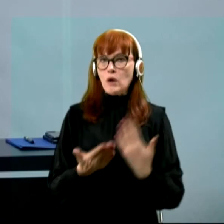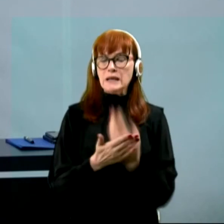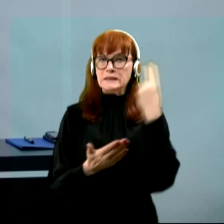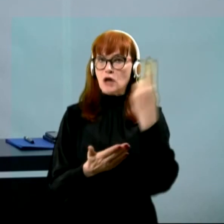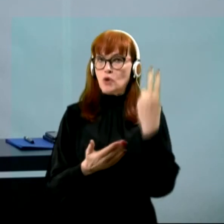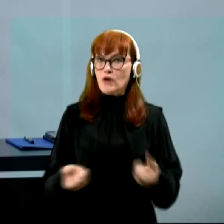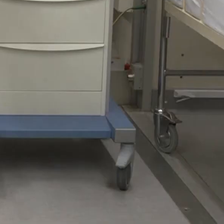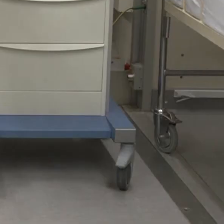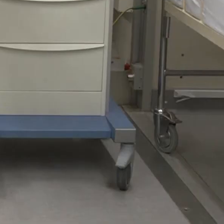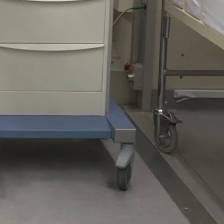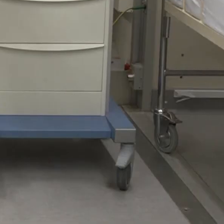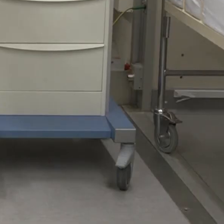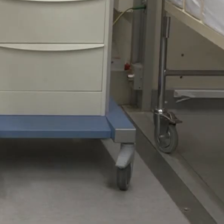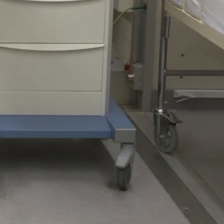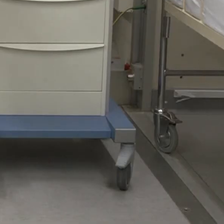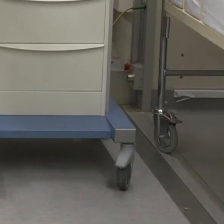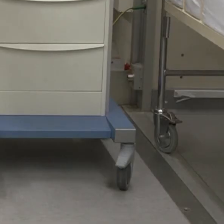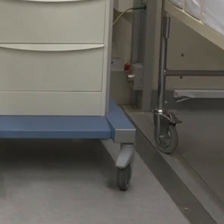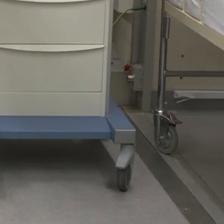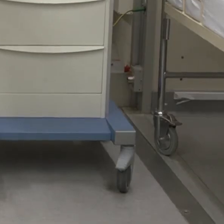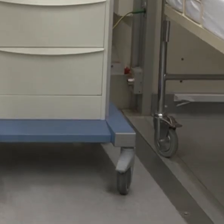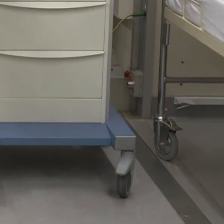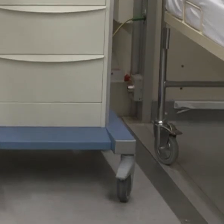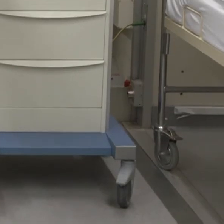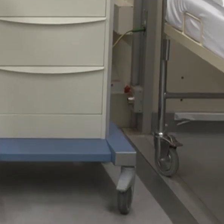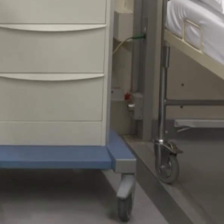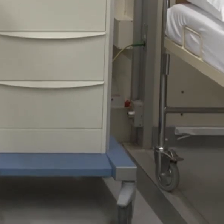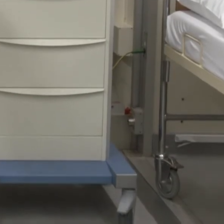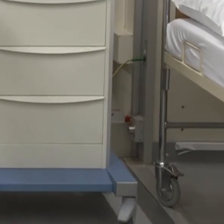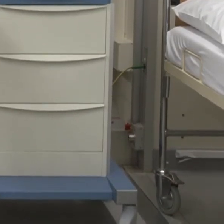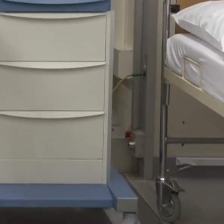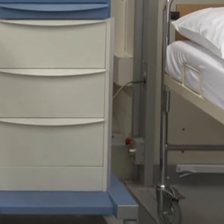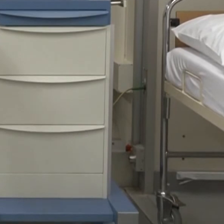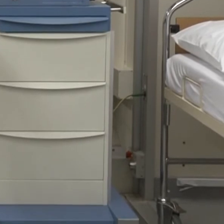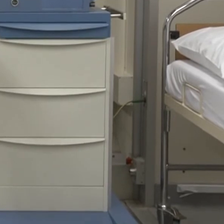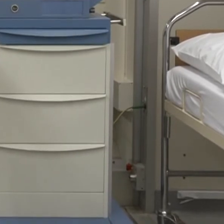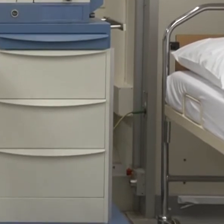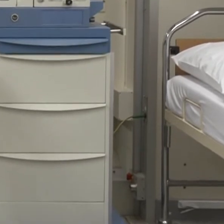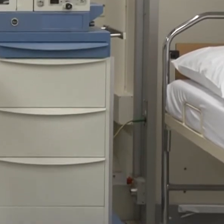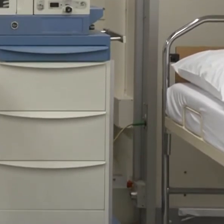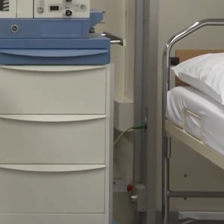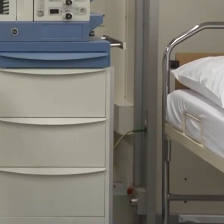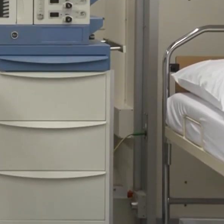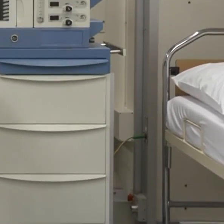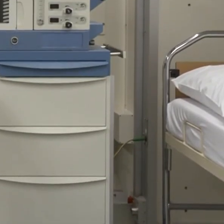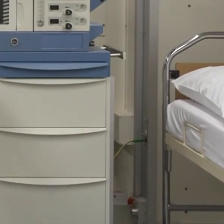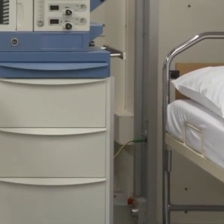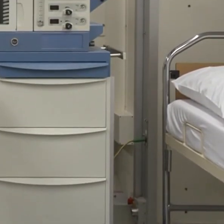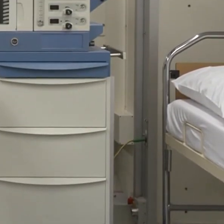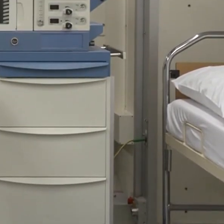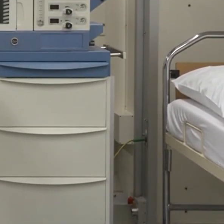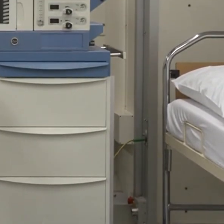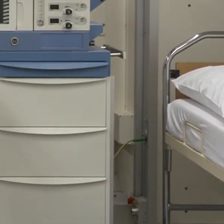slovensko gospodarstvo. Na novinarski konferenci pa smo slišali tudi kaj o dosežkih ministerske ekipe stranke Nova Slovenija.